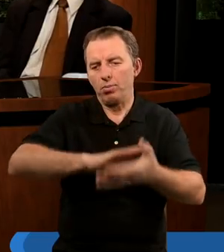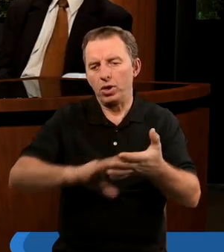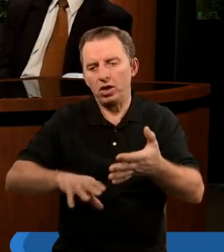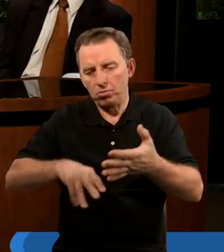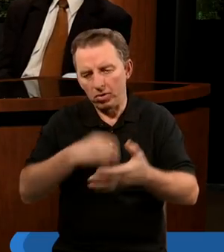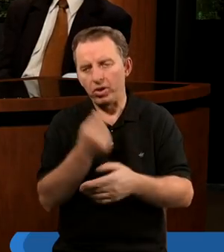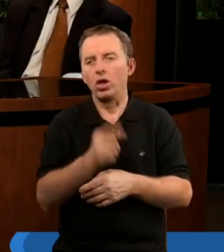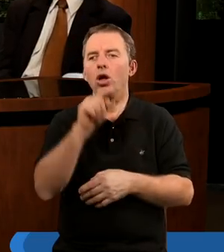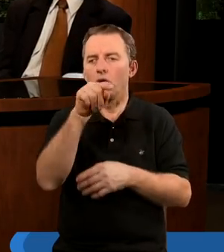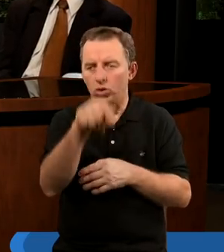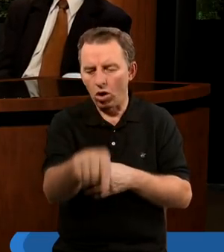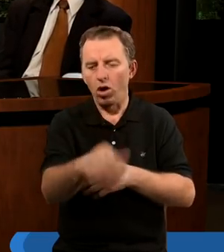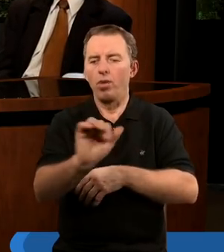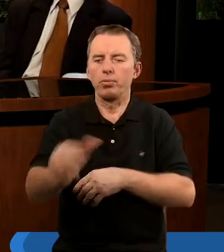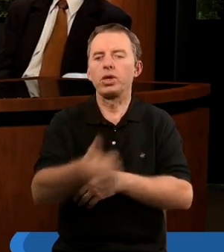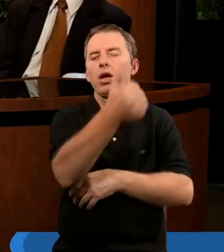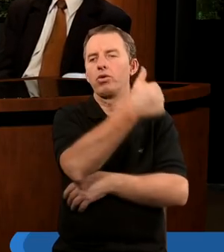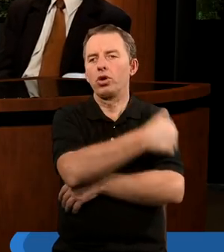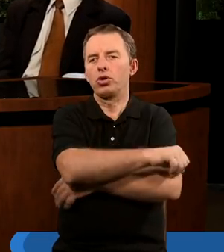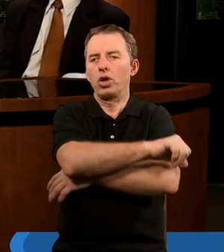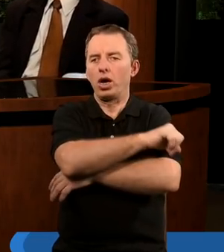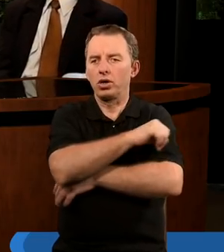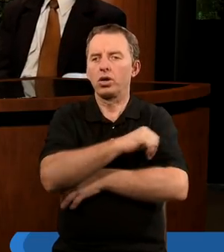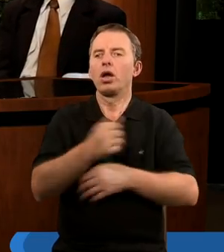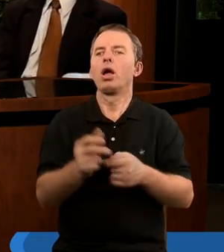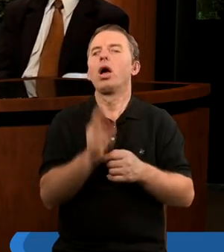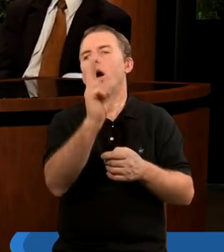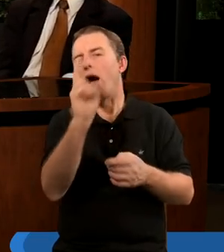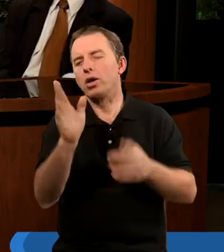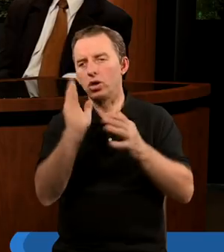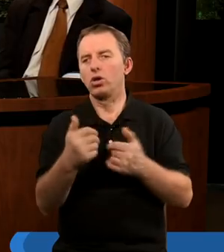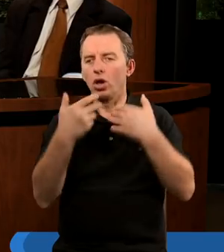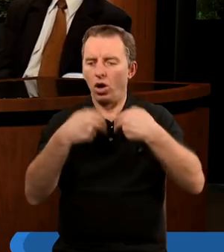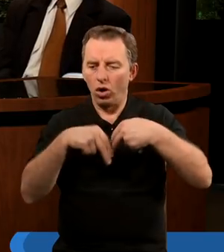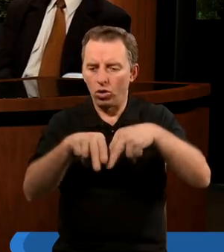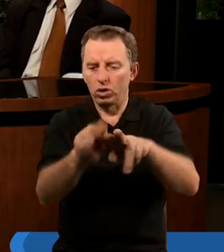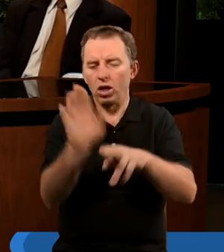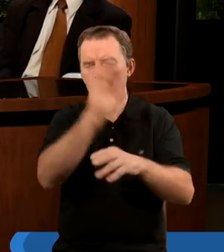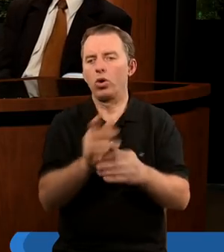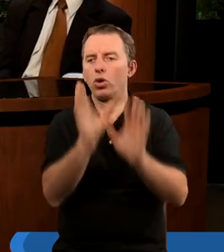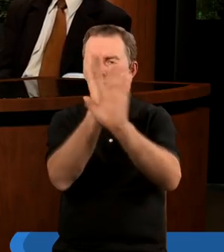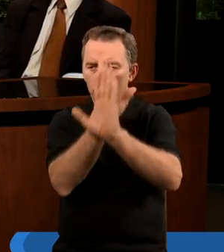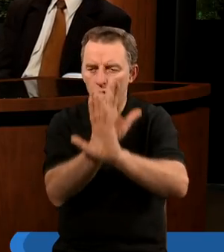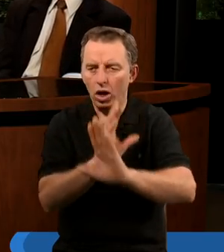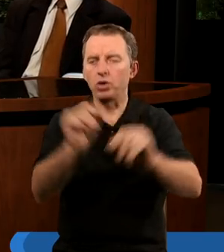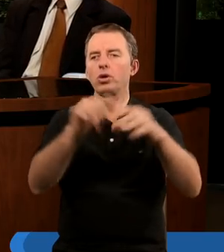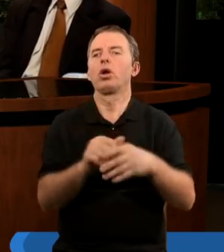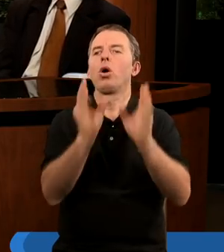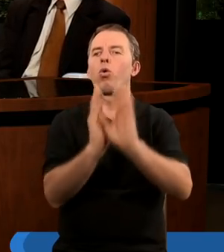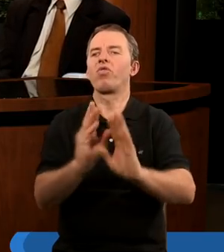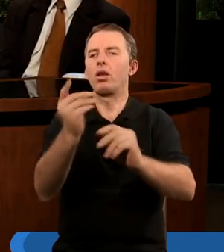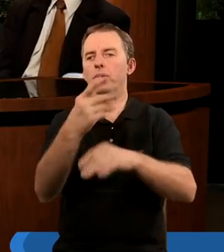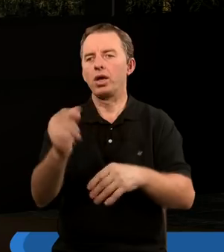Bo pierwsi chrześcijanie i tak naprawdę każdy, kto szczerze oddaje Bogu cześć,